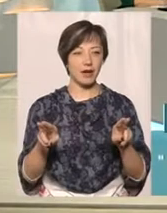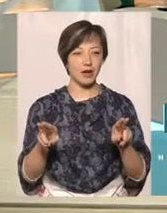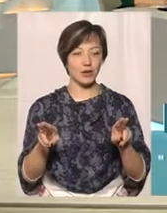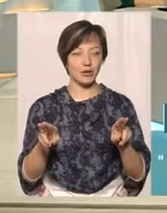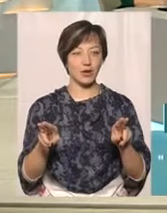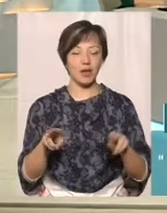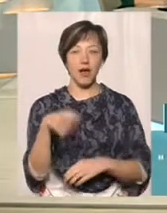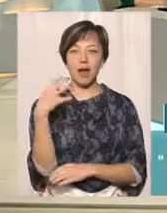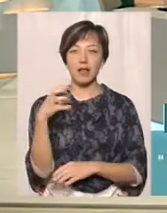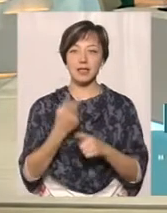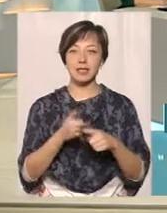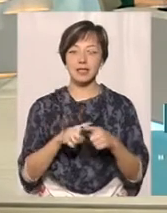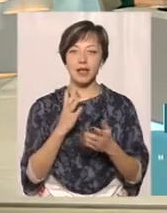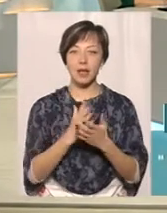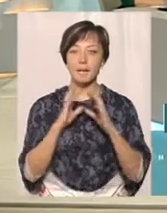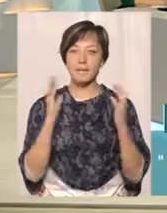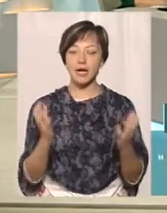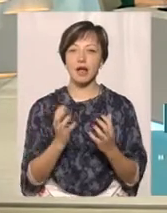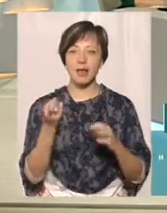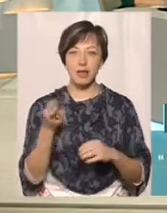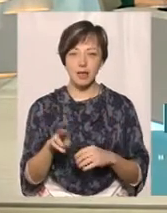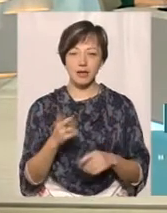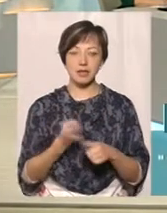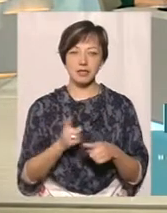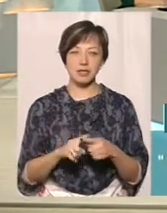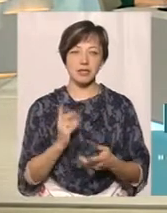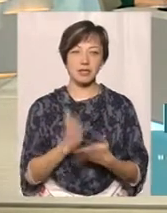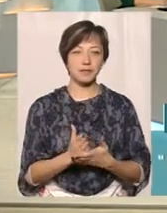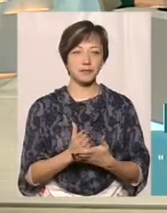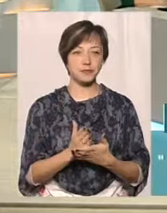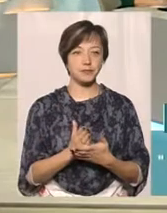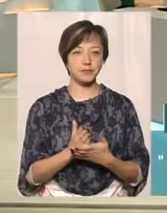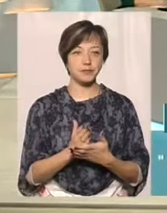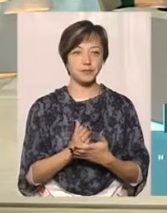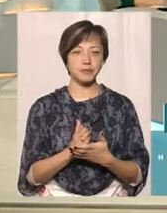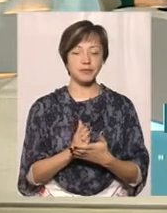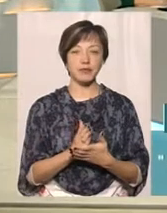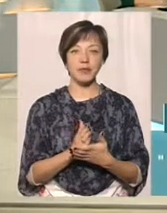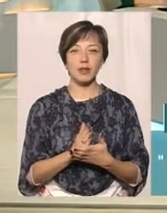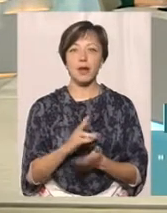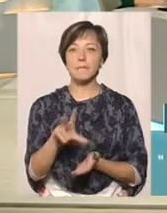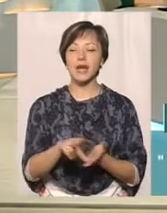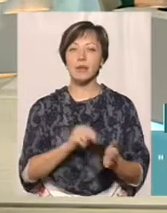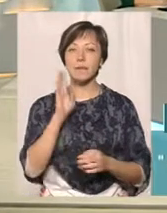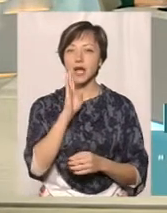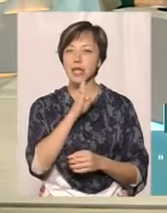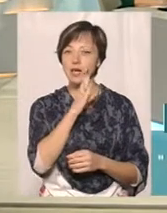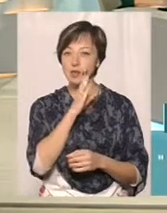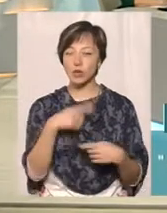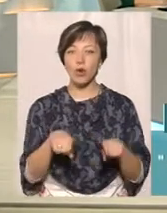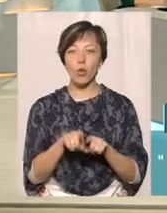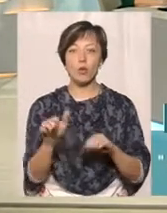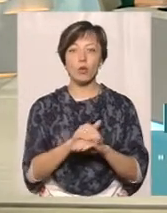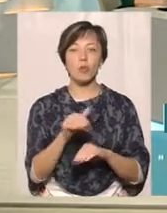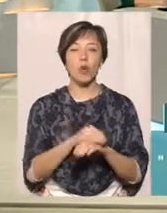Калина – це є берегиня, це є, як приклад, материнської такої